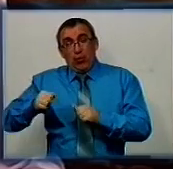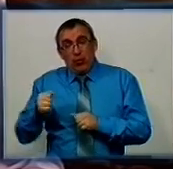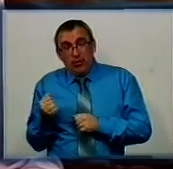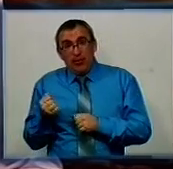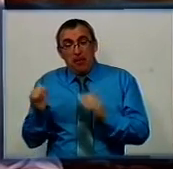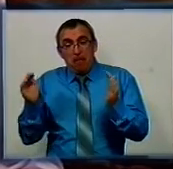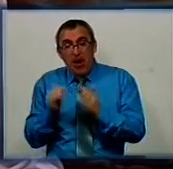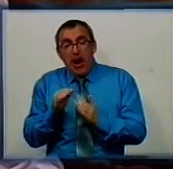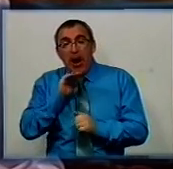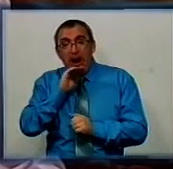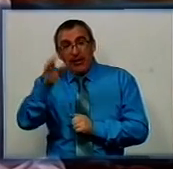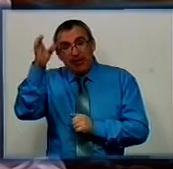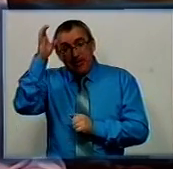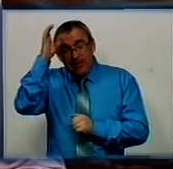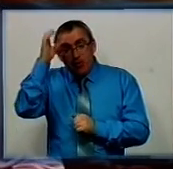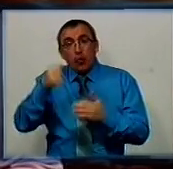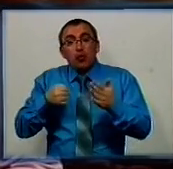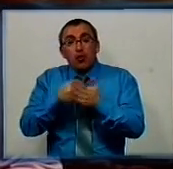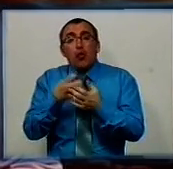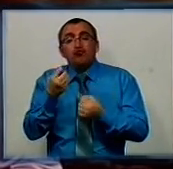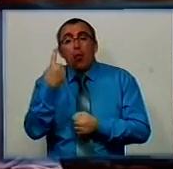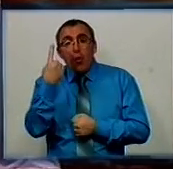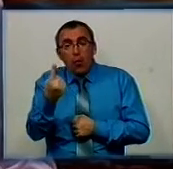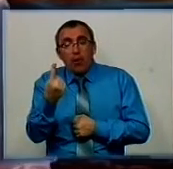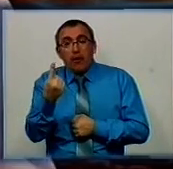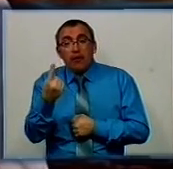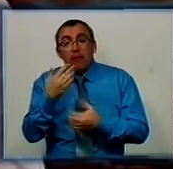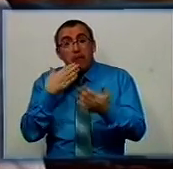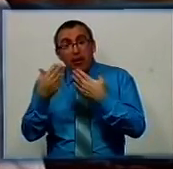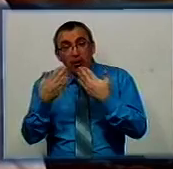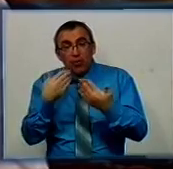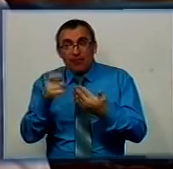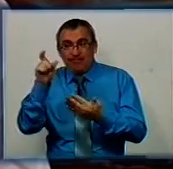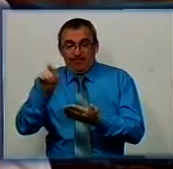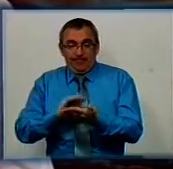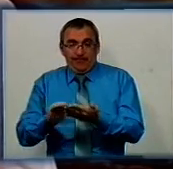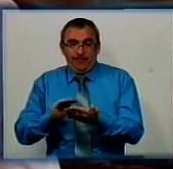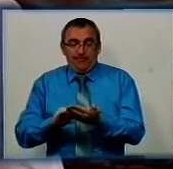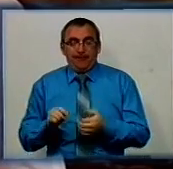по Малій академії наук готуються до ще одного конкурсу. З юним генієм спілкувалася Ольга Склярук.